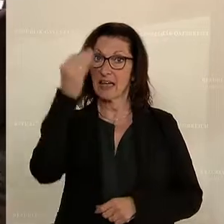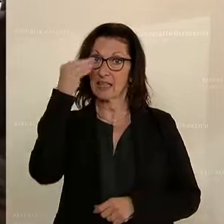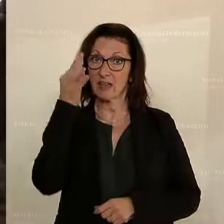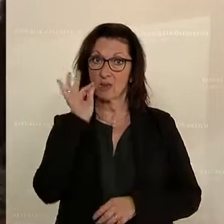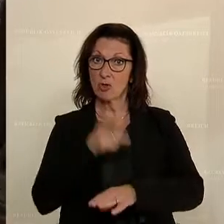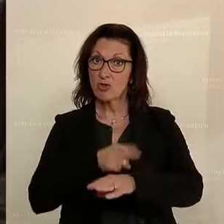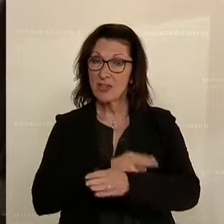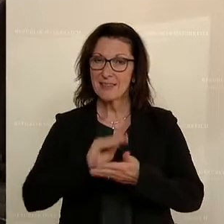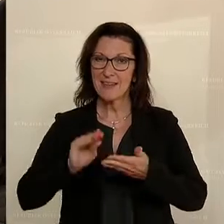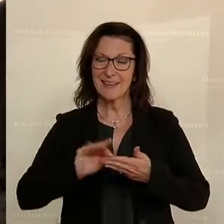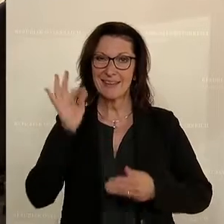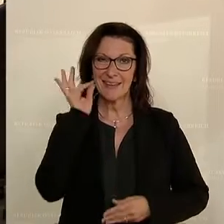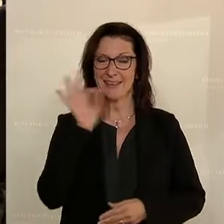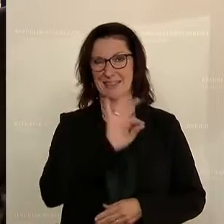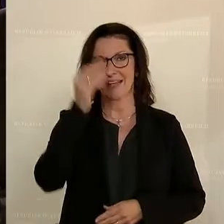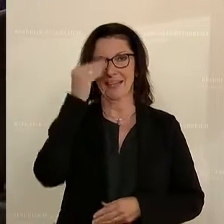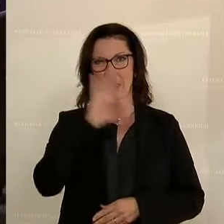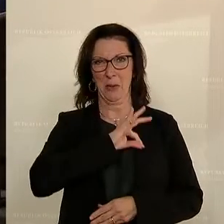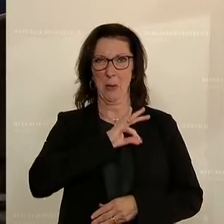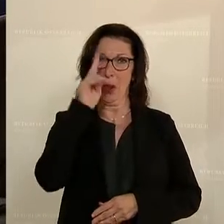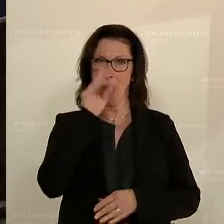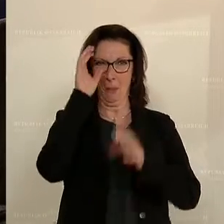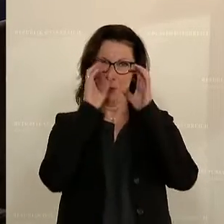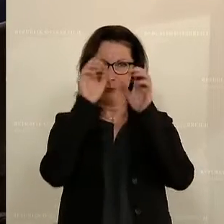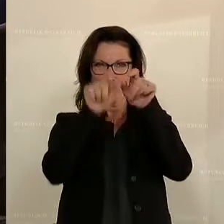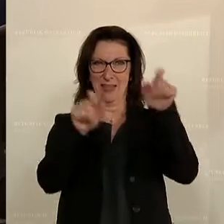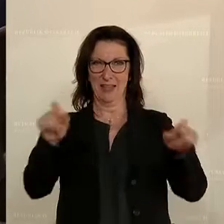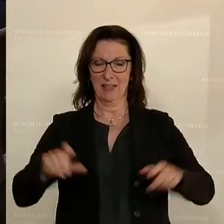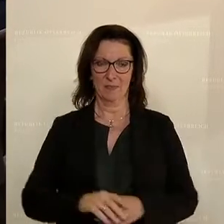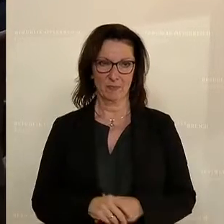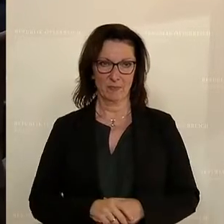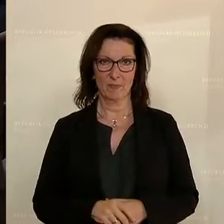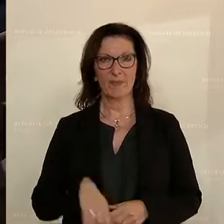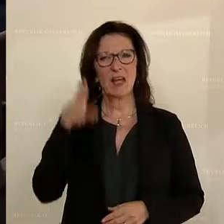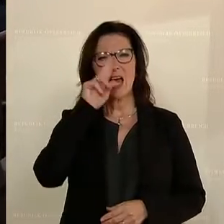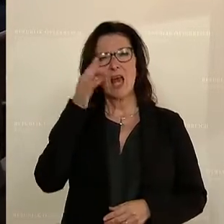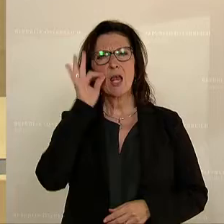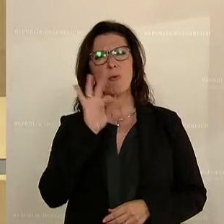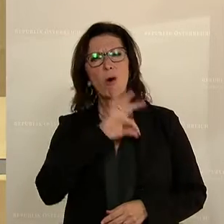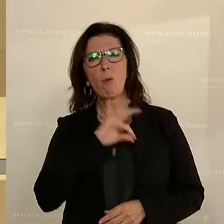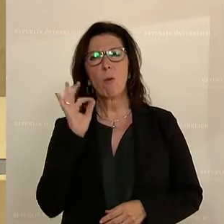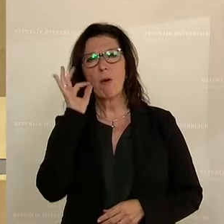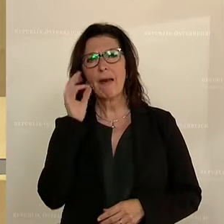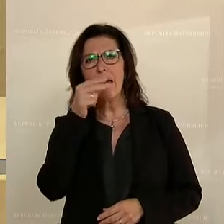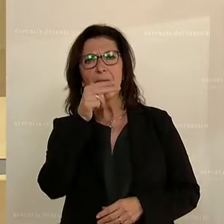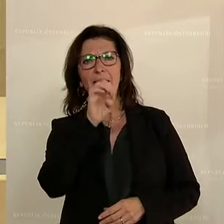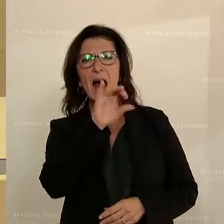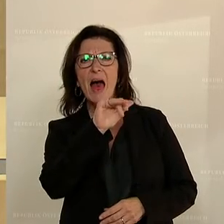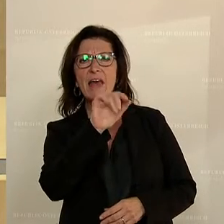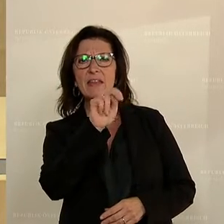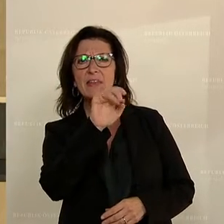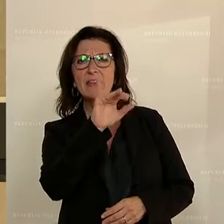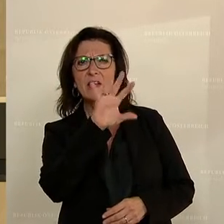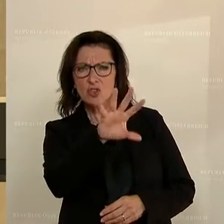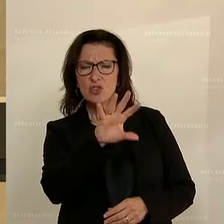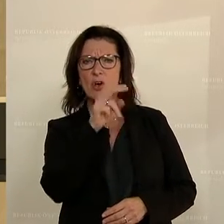Irene Neumann-Hartberger, ÖVP, ist am Wort. Liebe Frau Kollegin Heine Schosek, Sie fordern in Ihren Antrag, das haben